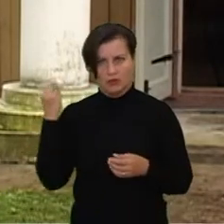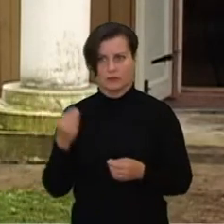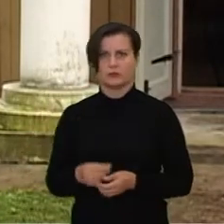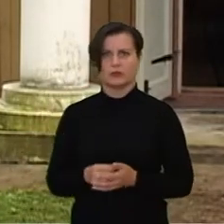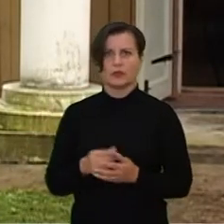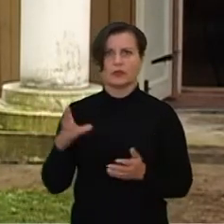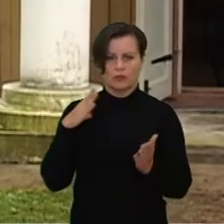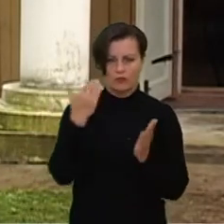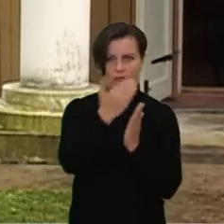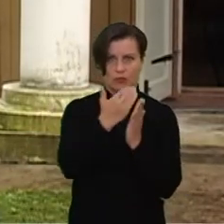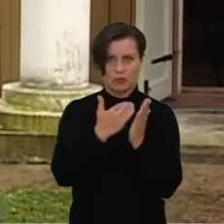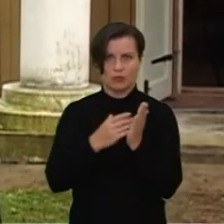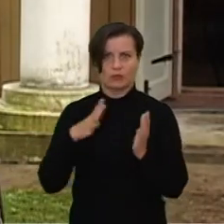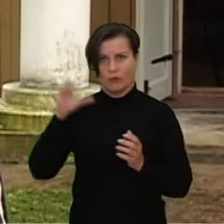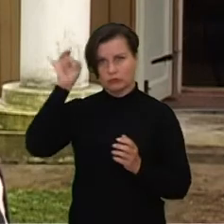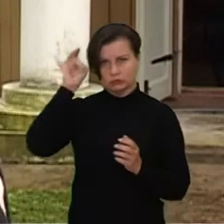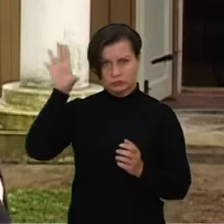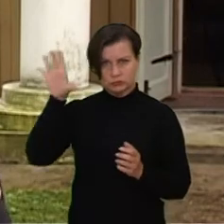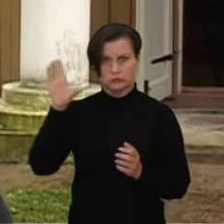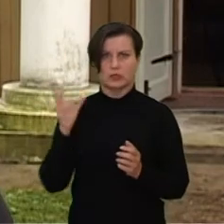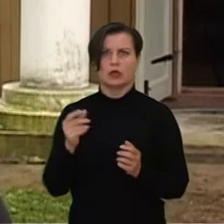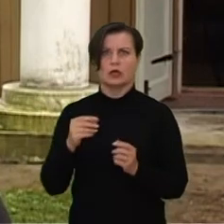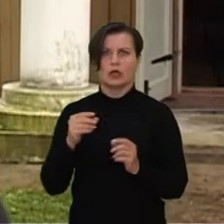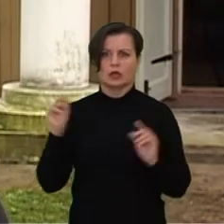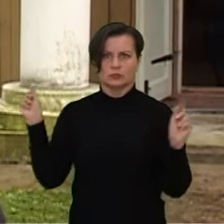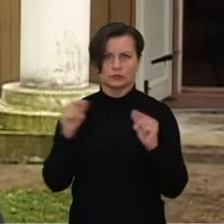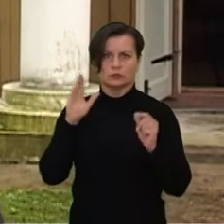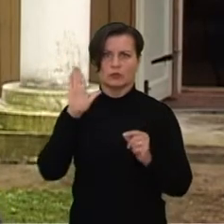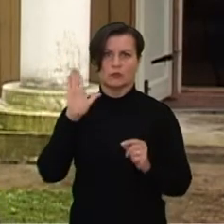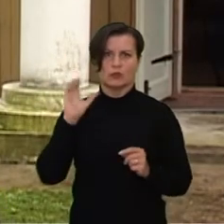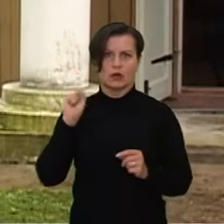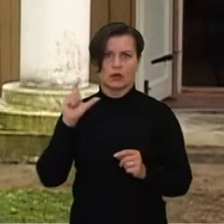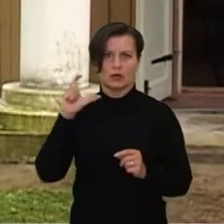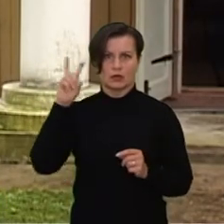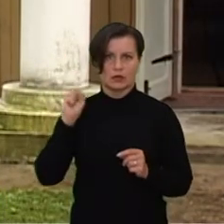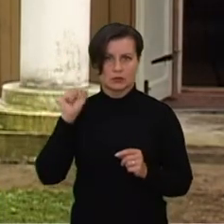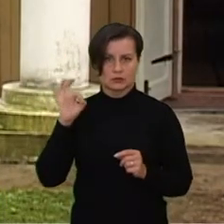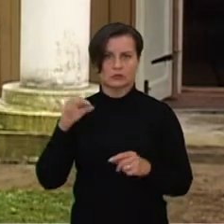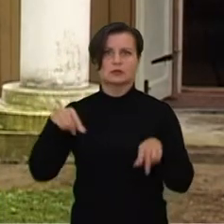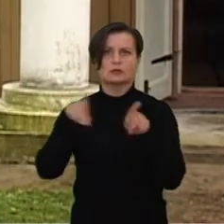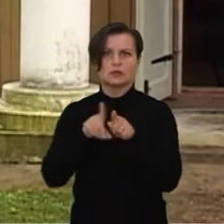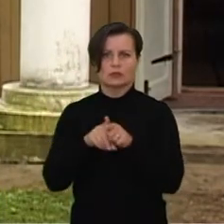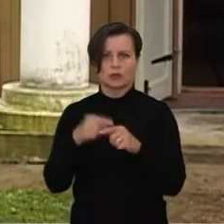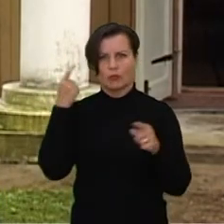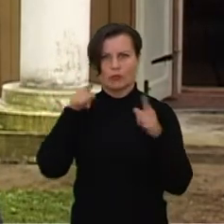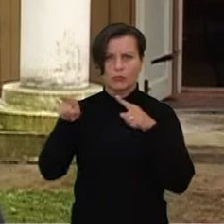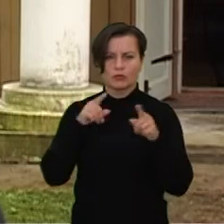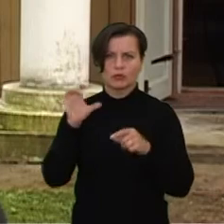ne tik, kad garsius kūriniai kaip Bacho, bet ir populiarios gėsmės